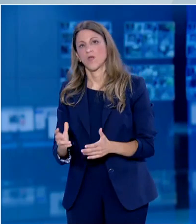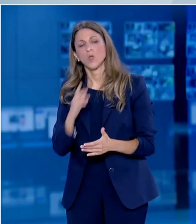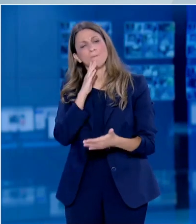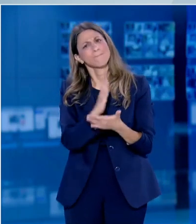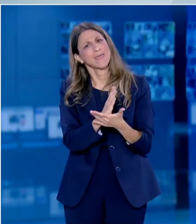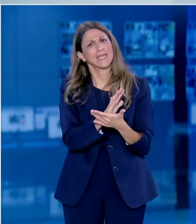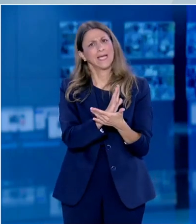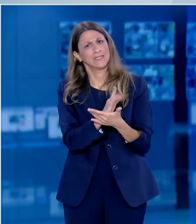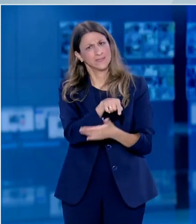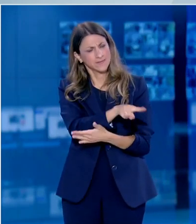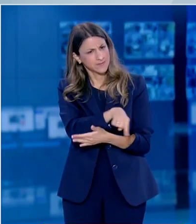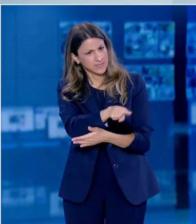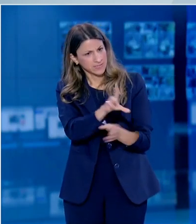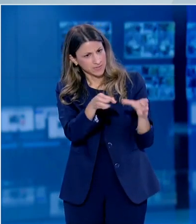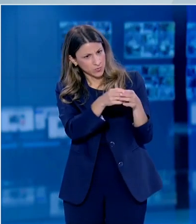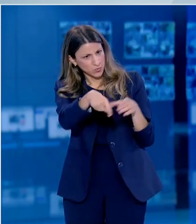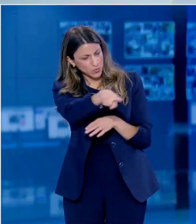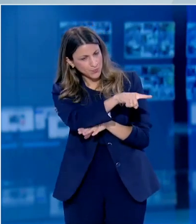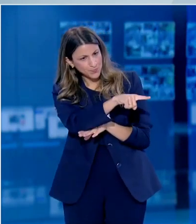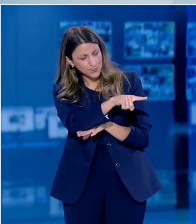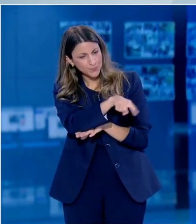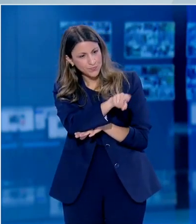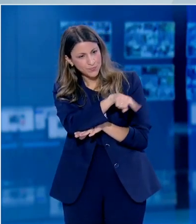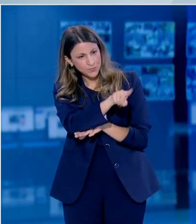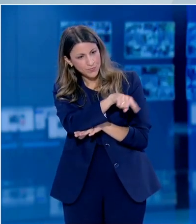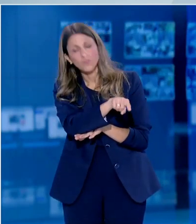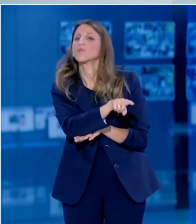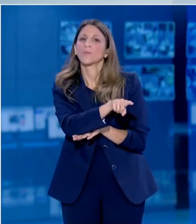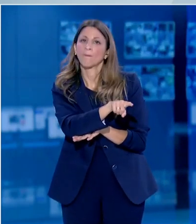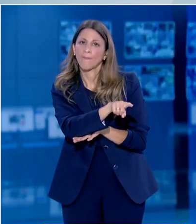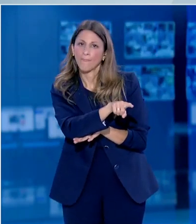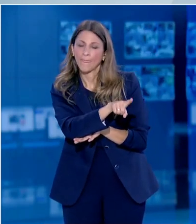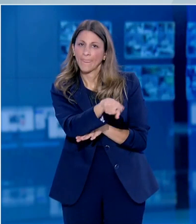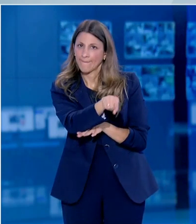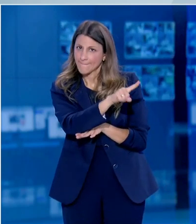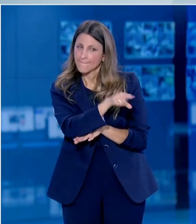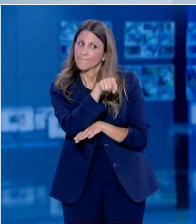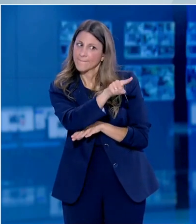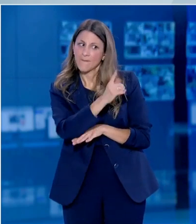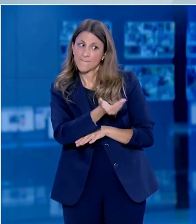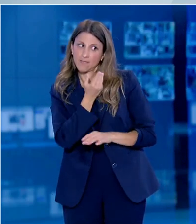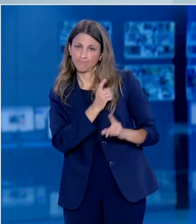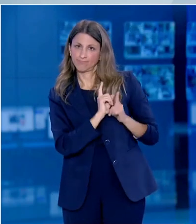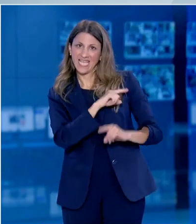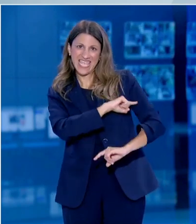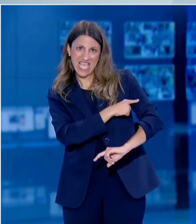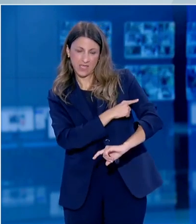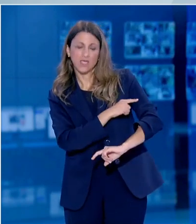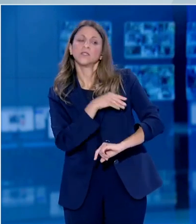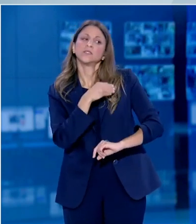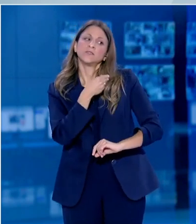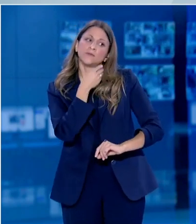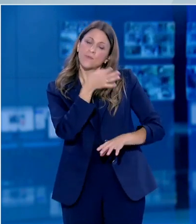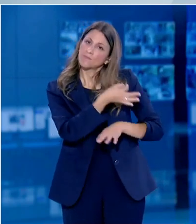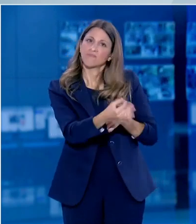μετρίας νόσου, όπως το ονομάζουμε, μετρίας βαρύτητας νόσου, οι οποίοι σε συννόηση με τους θεράπους τους γιατρούς τους μπορούν να πάρουν τα φάρμακα αυτά